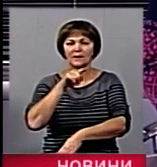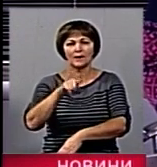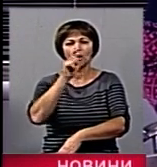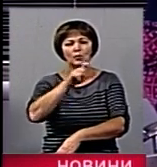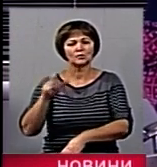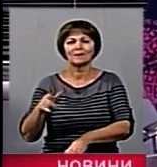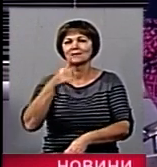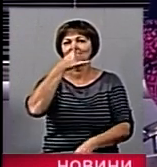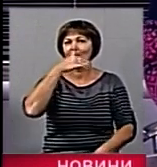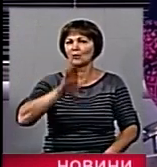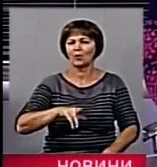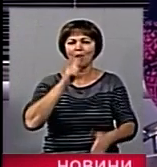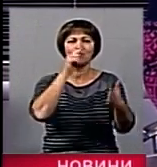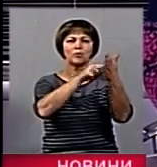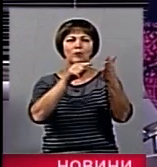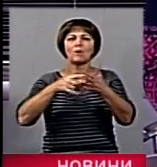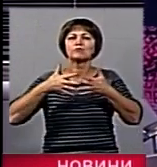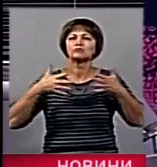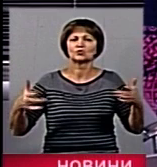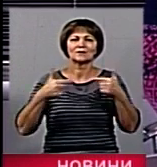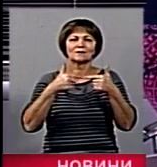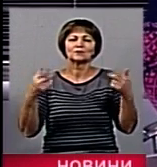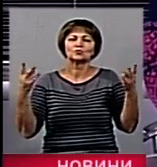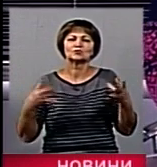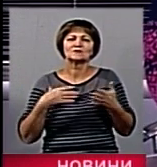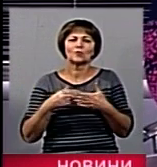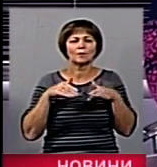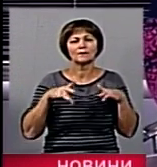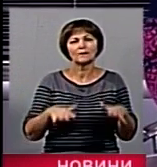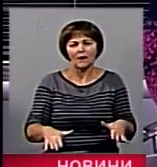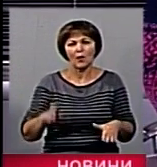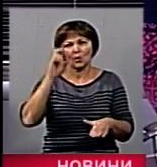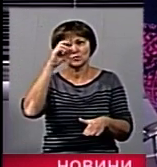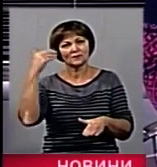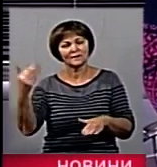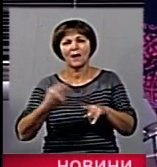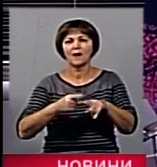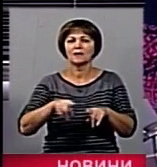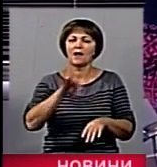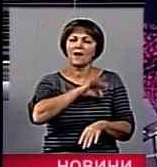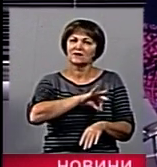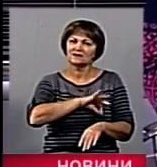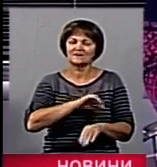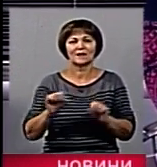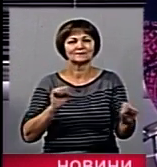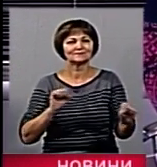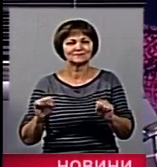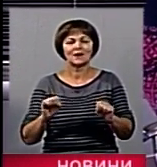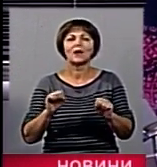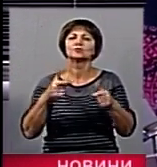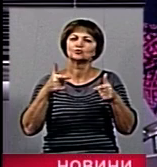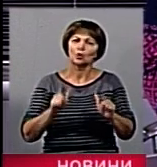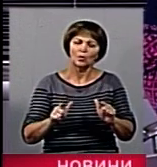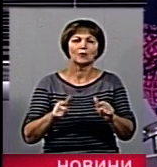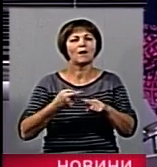візочках нереально потрапити у більшість закладів соціальної сфери чи держустанов. А ось наскільки ефективно органи влади реагують на такі